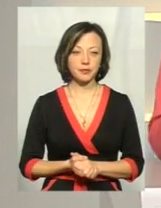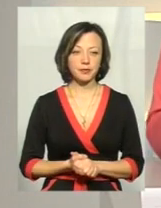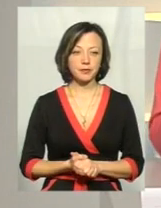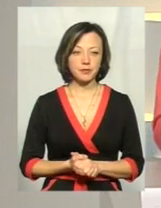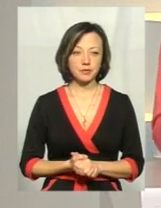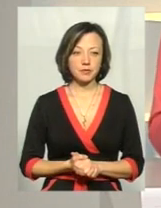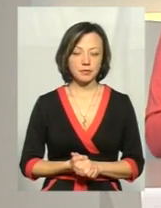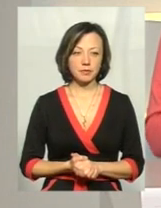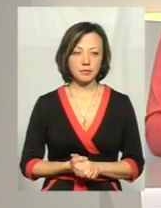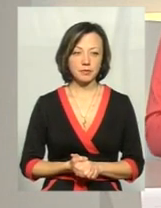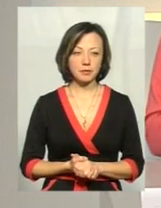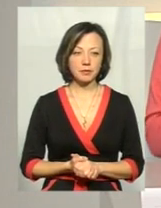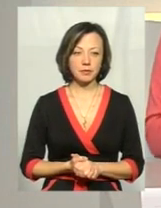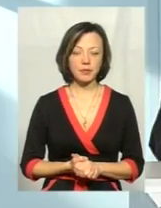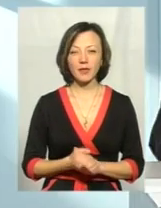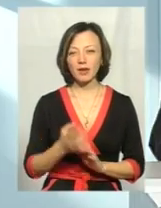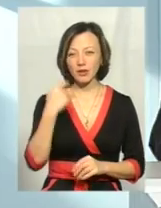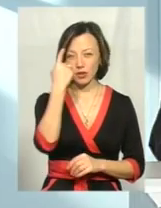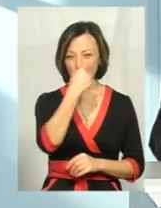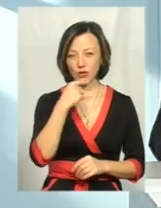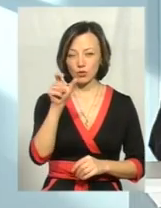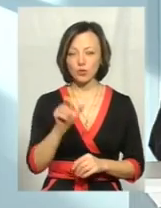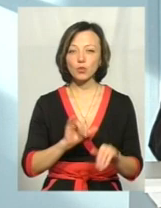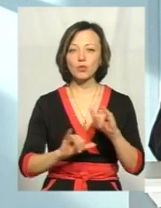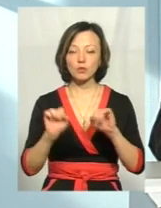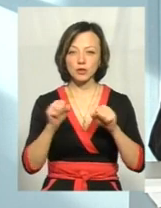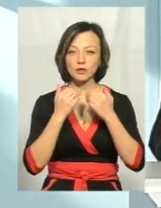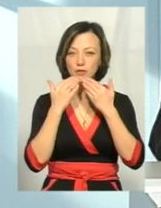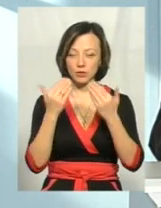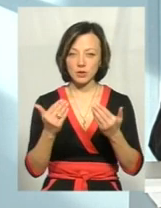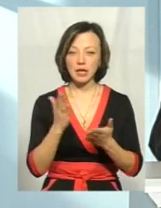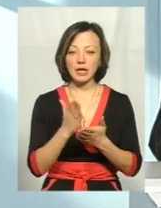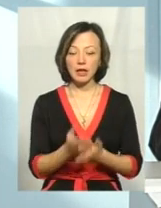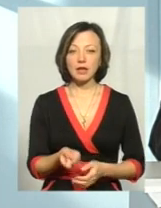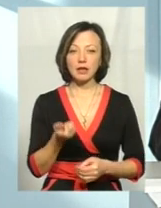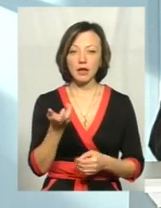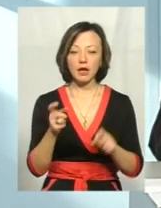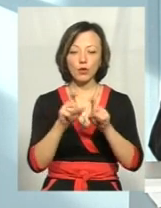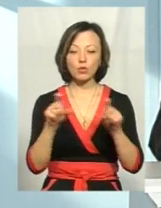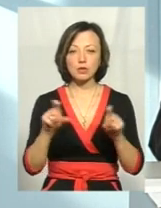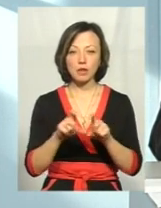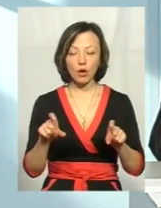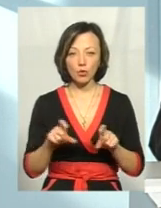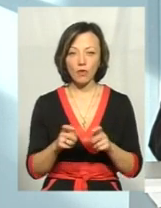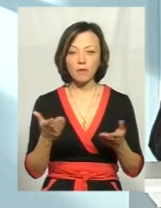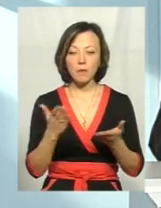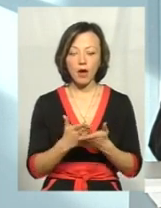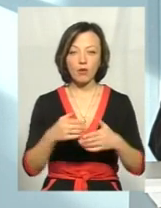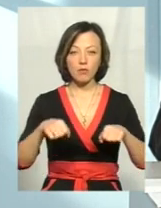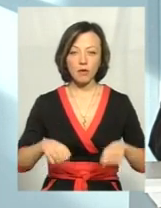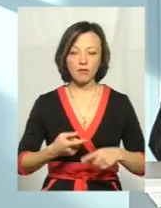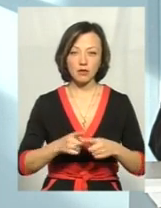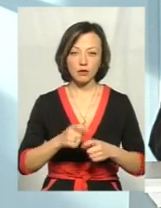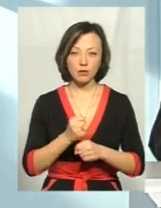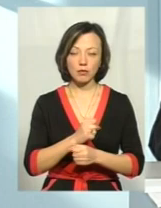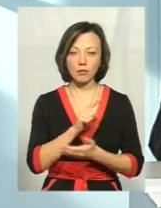В нашому місті людина є декілька установ, які мають право це робити.